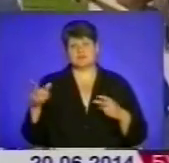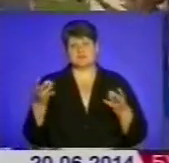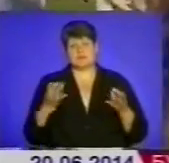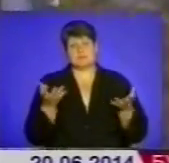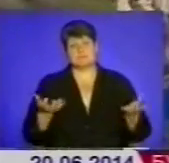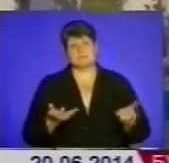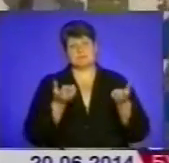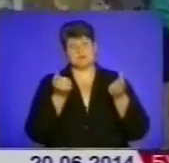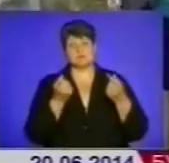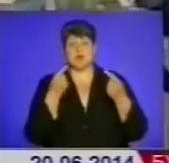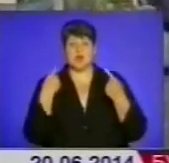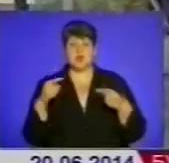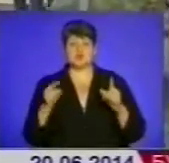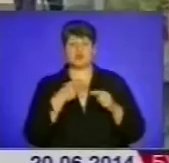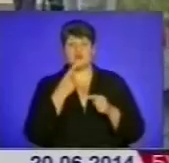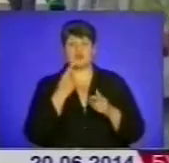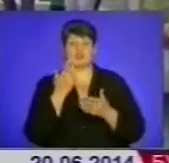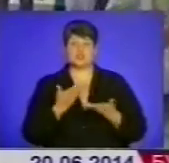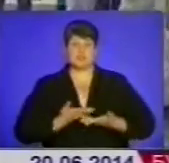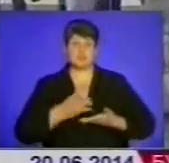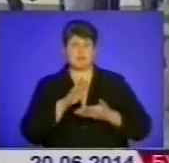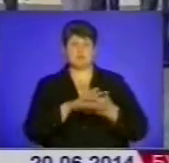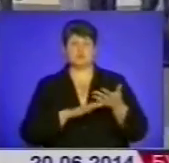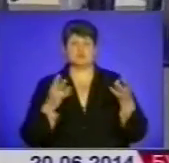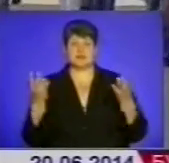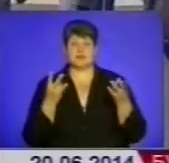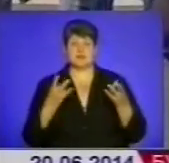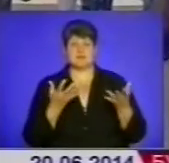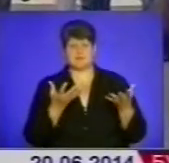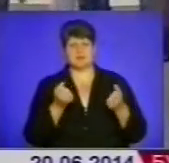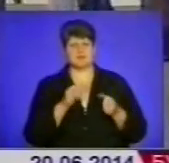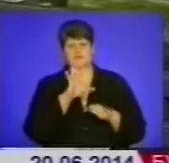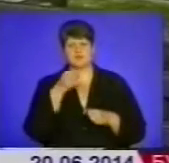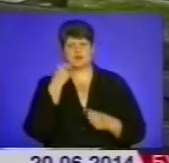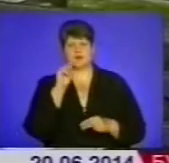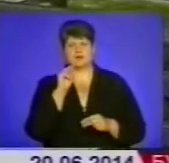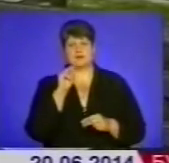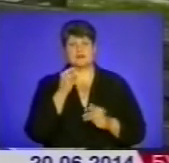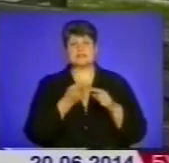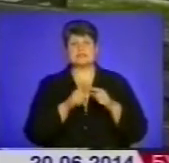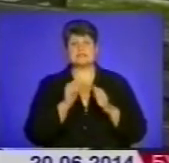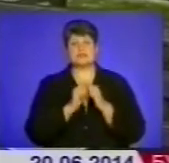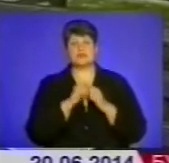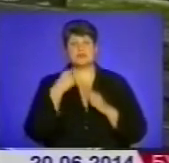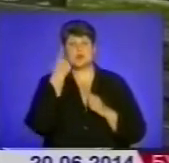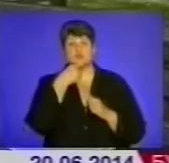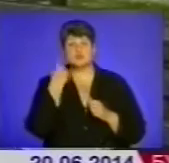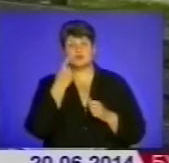підтримати. Інші кажуть, життя продовжується і треба від нього брати усе найкраще. Це кожного особисте.